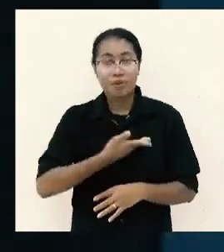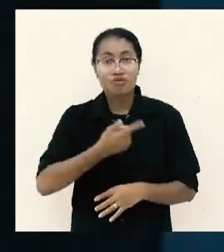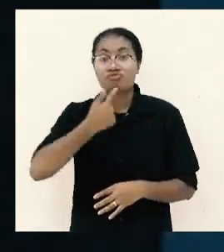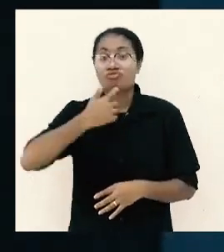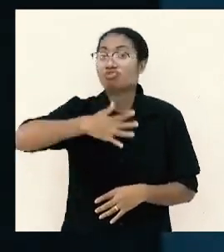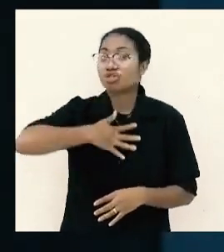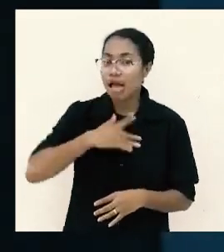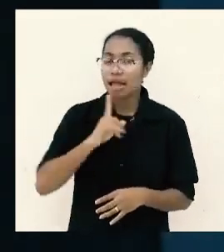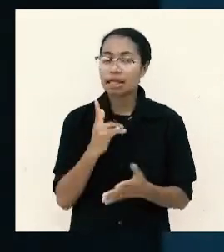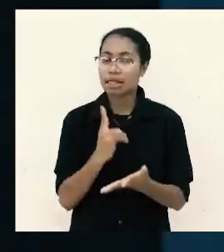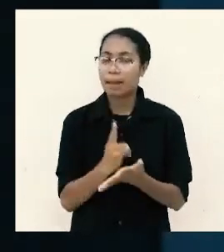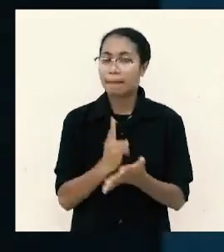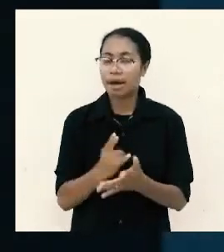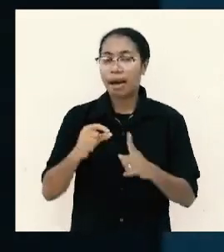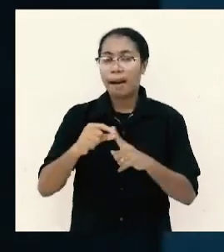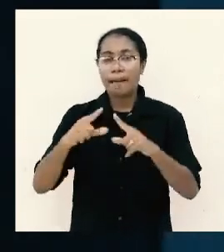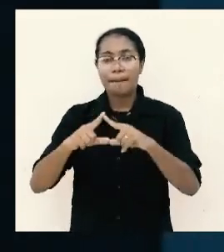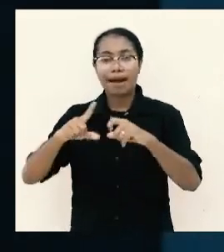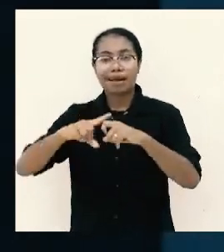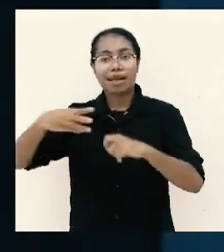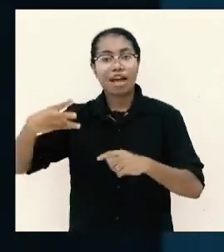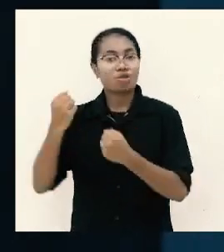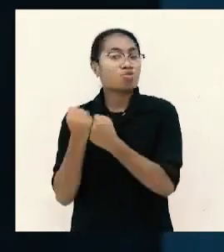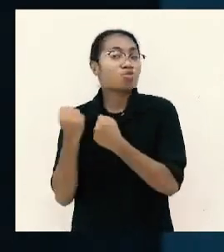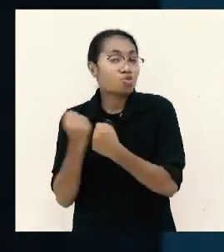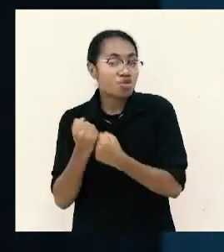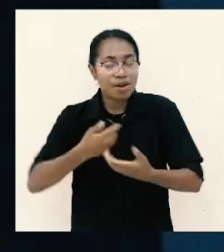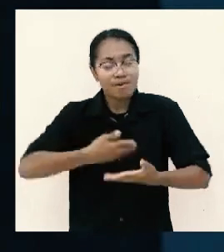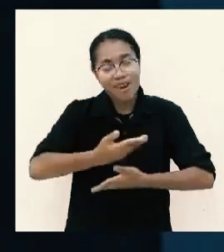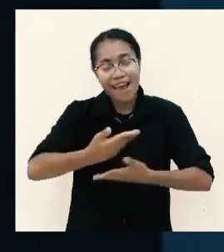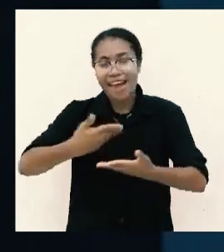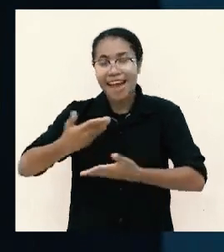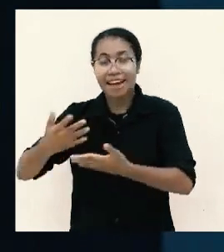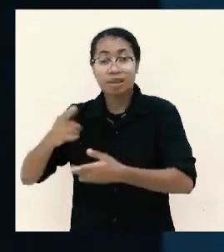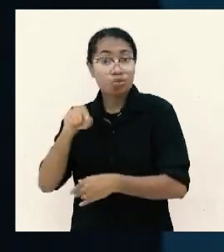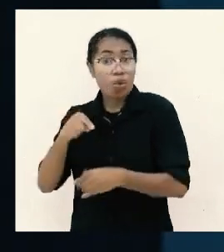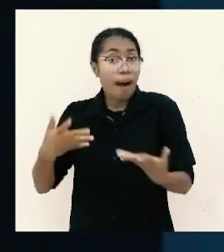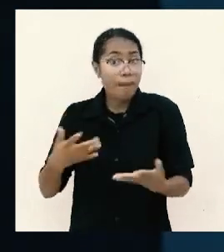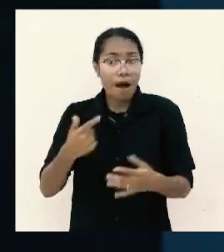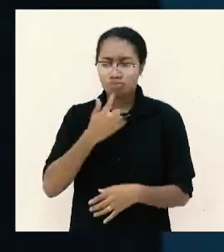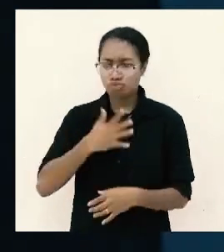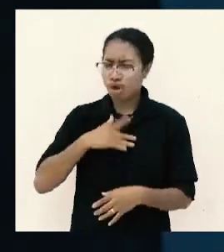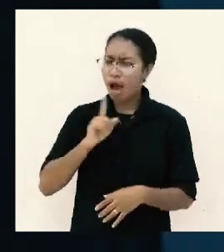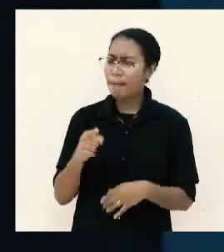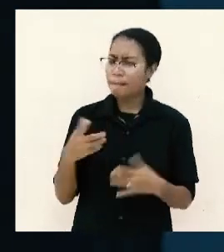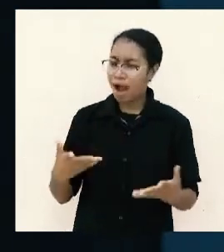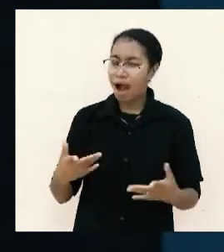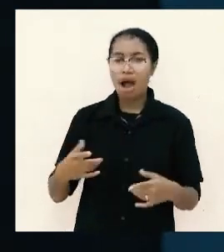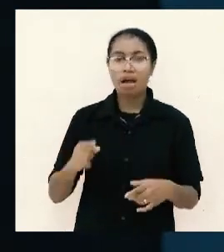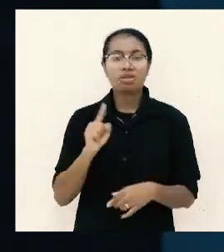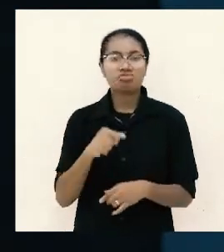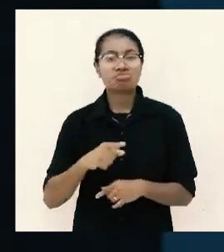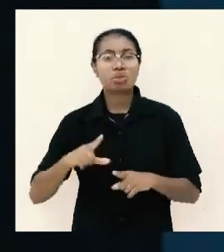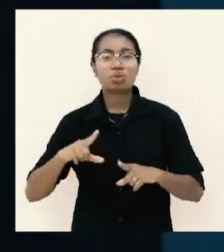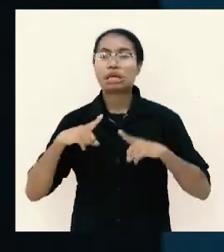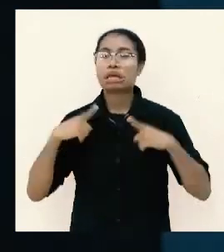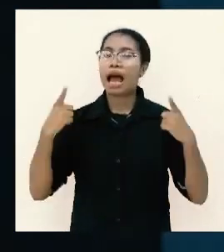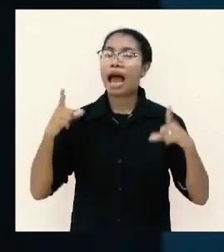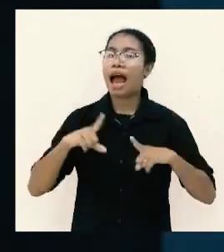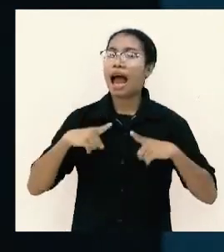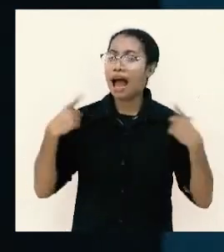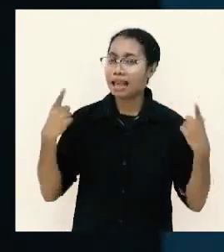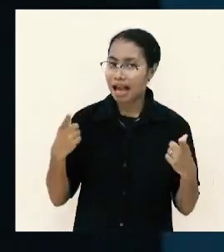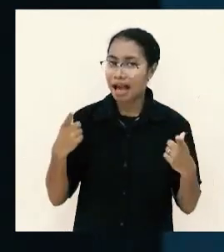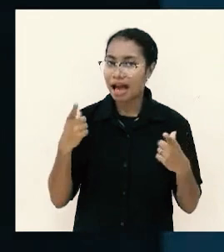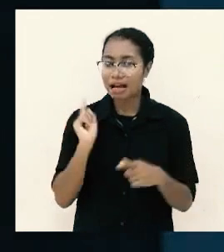mereka pakai untuk mendukung pelayanan dan yang mereka punya adalah kekayaan itulah sebabnya perempuan-perempuan ini melayani